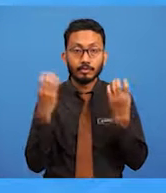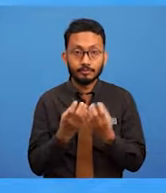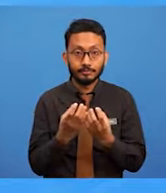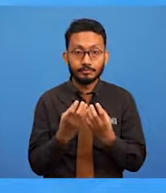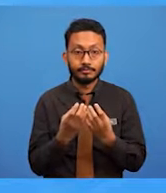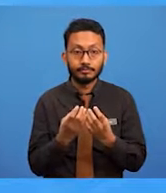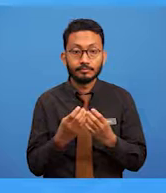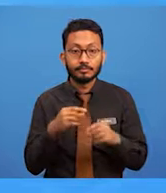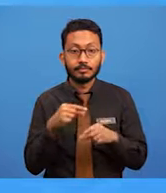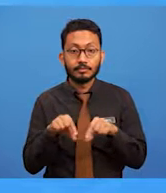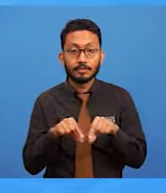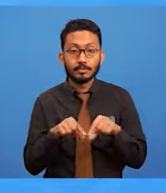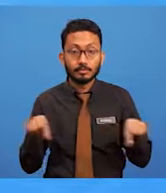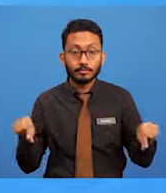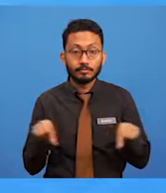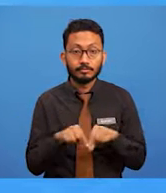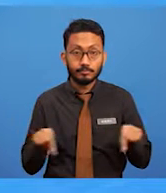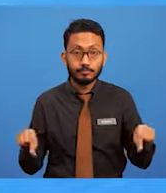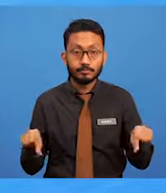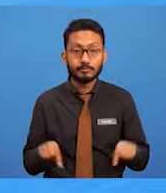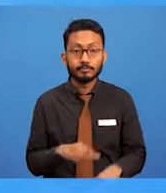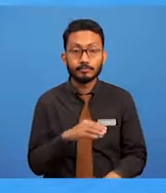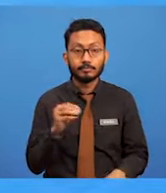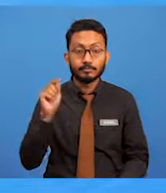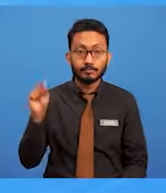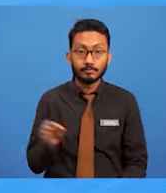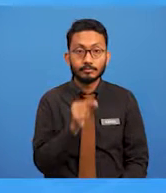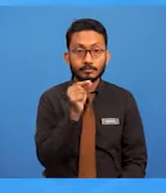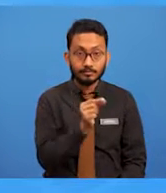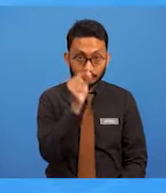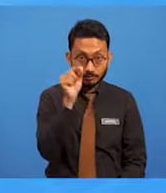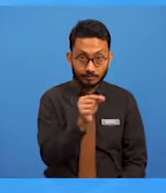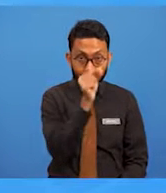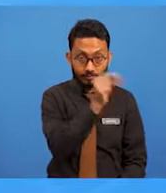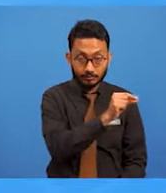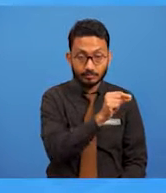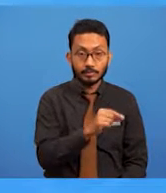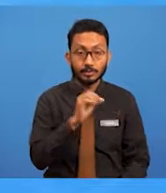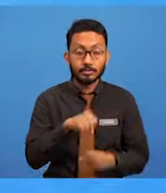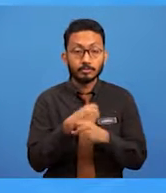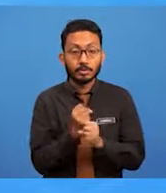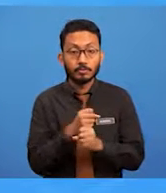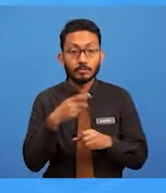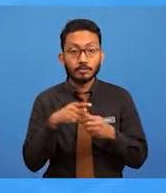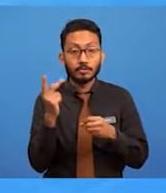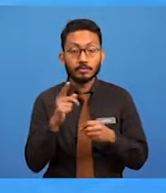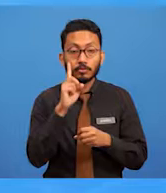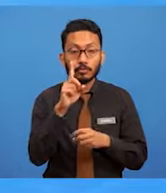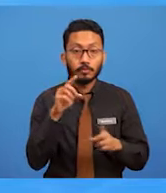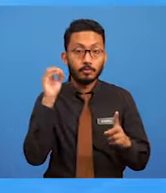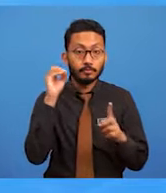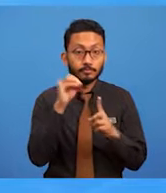-garisan dan lengkungan-lengkungan yang terbentuk daripada satu objek